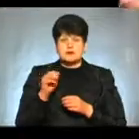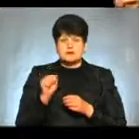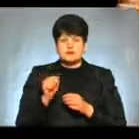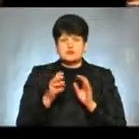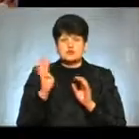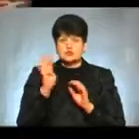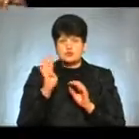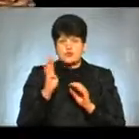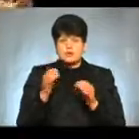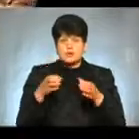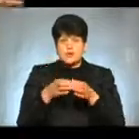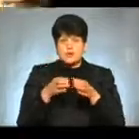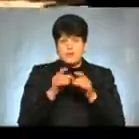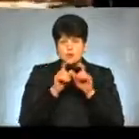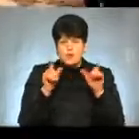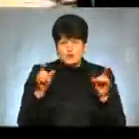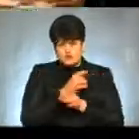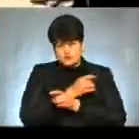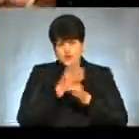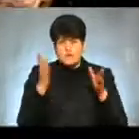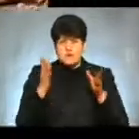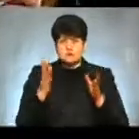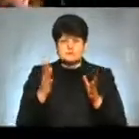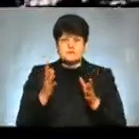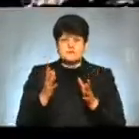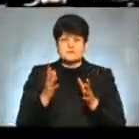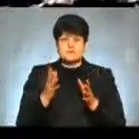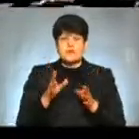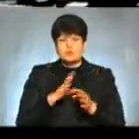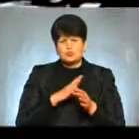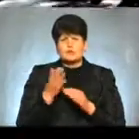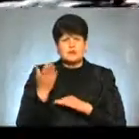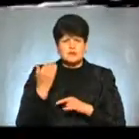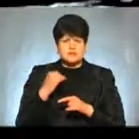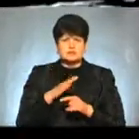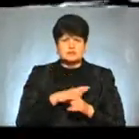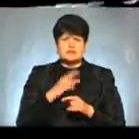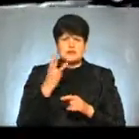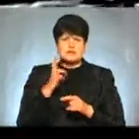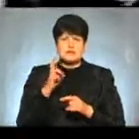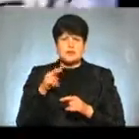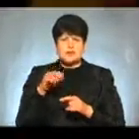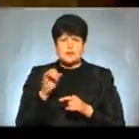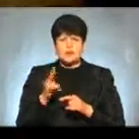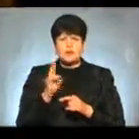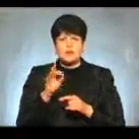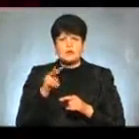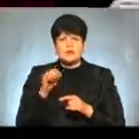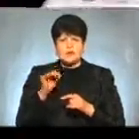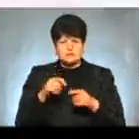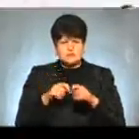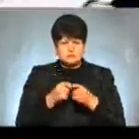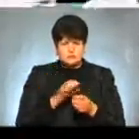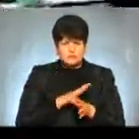сорвався А ми думали, що тут немає нічого страшного, бо були До того, там на третьому блоці колектора, там полетіли